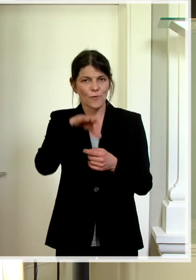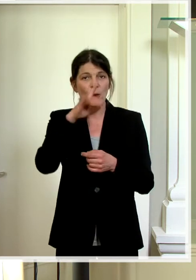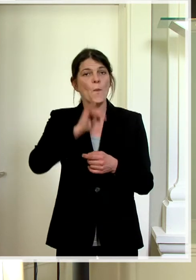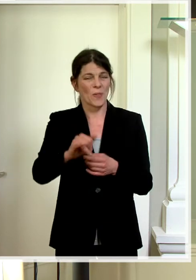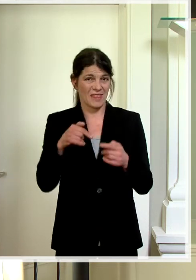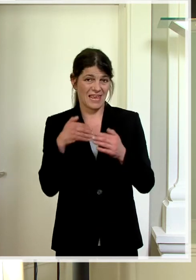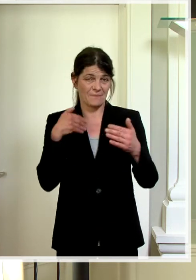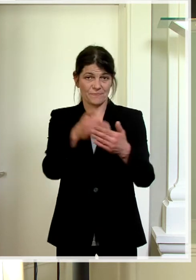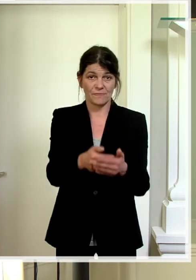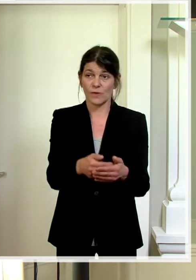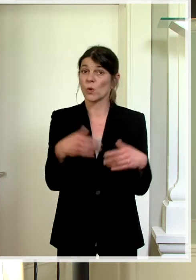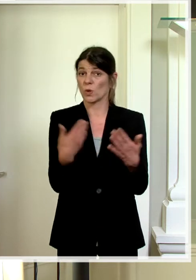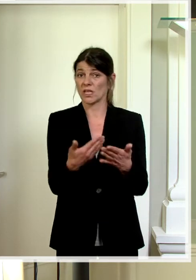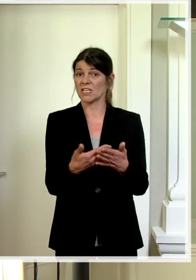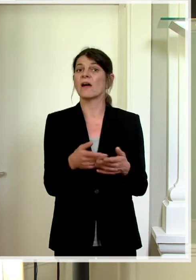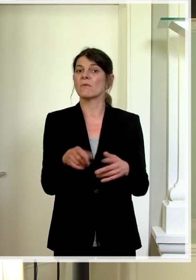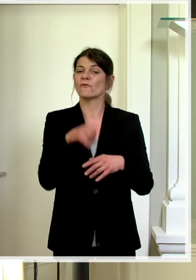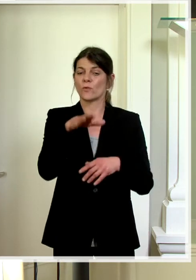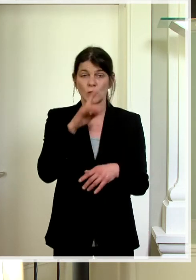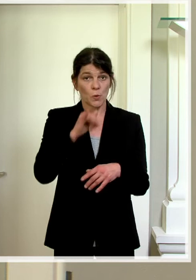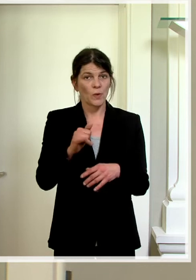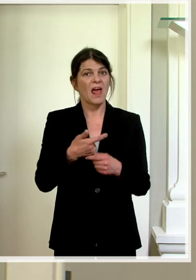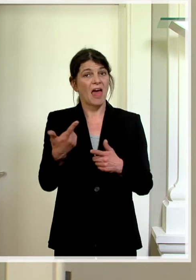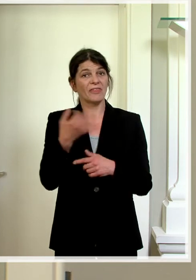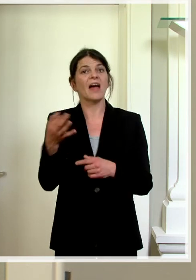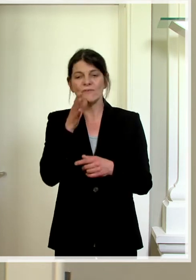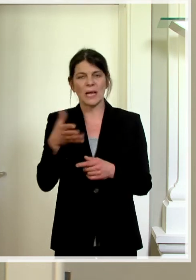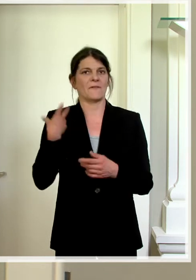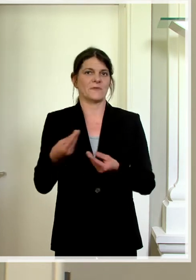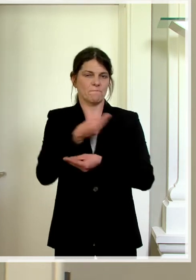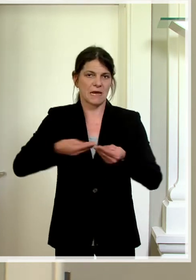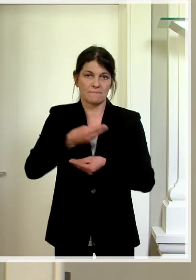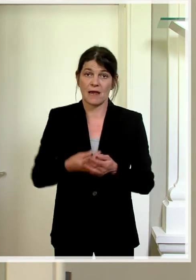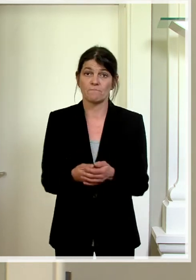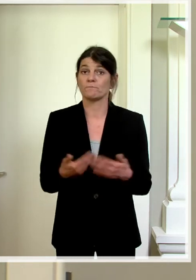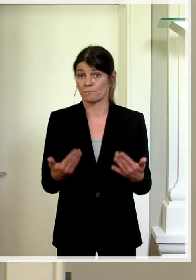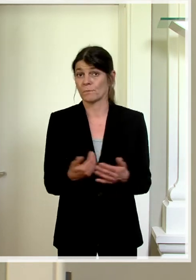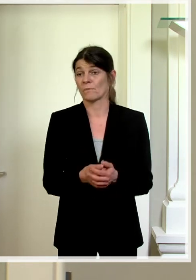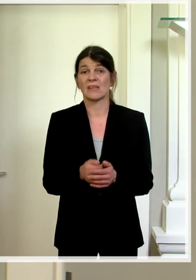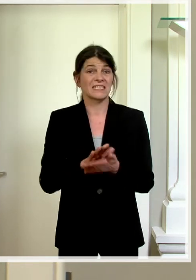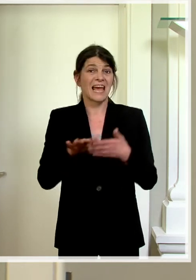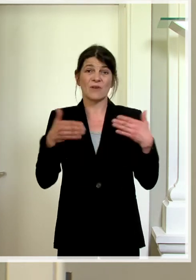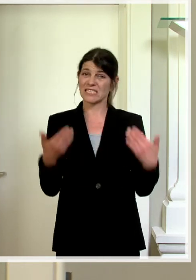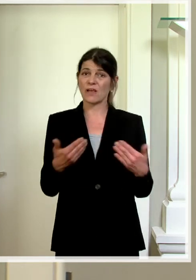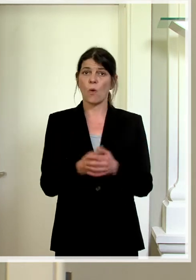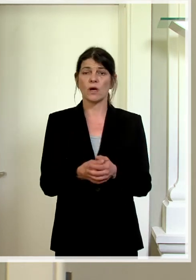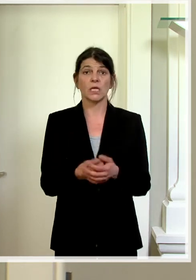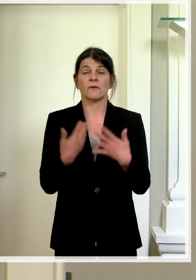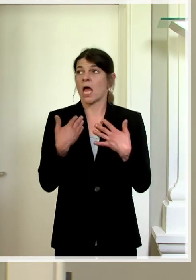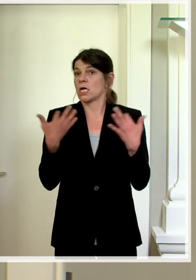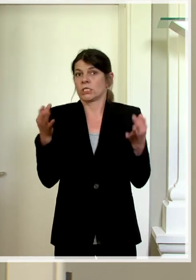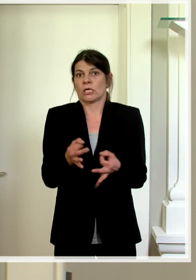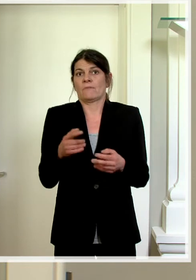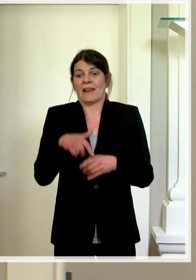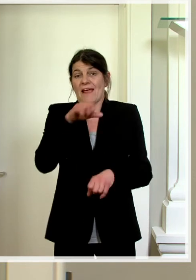aus. Und deshalb kommt das jetzt im Juni-Landtag wieder zur Sprache. Beim Gefängnis ist es einfach so, es wäre fatal, wenn